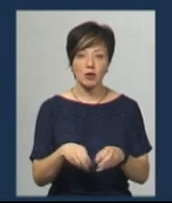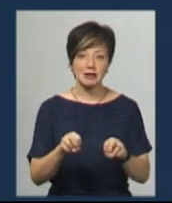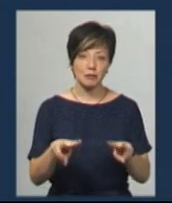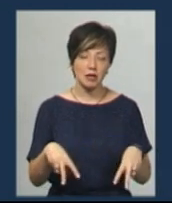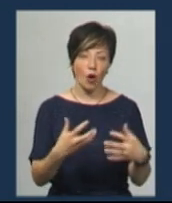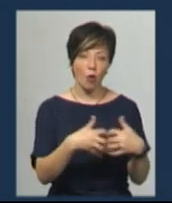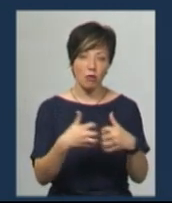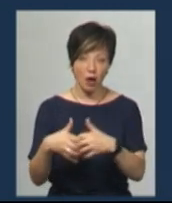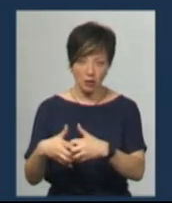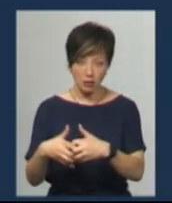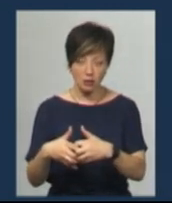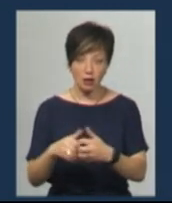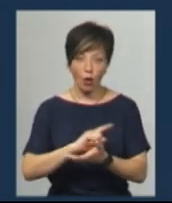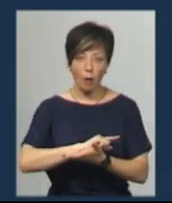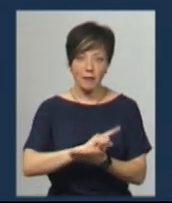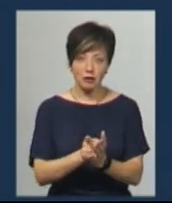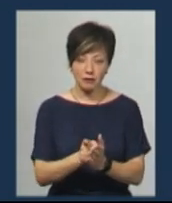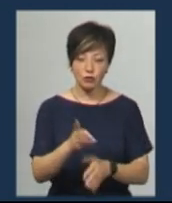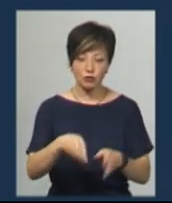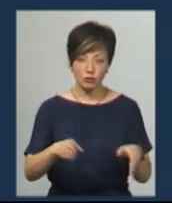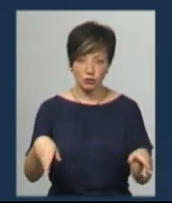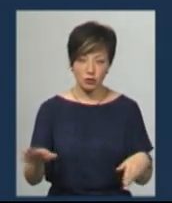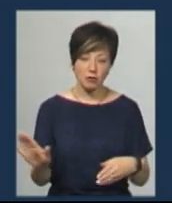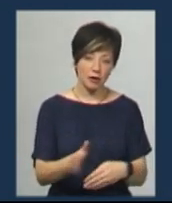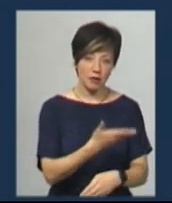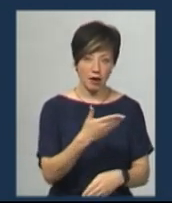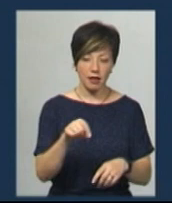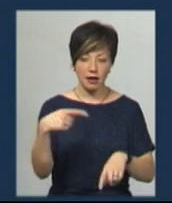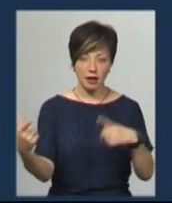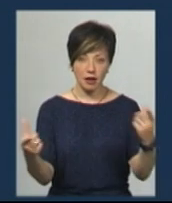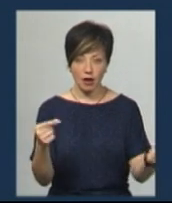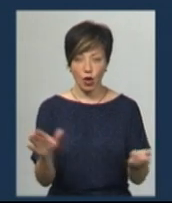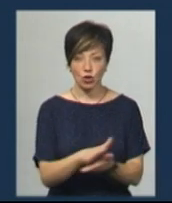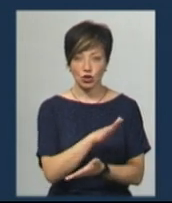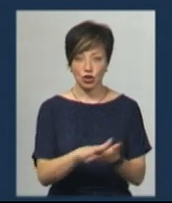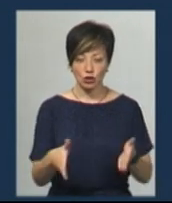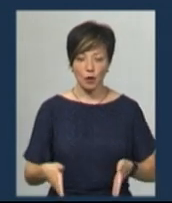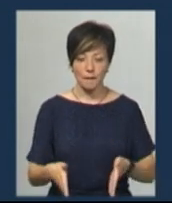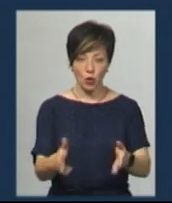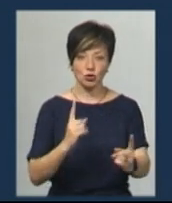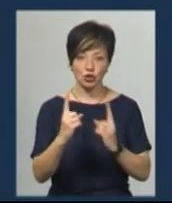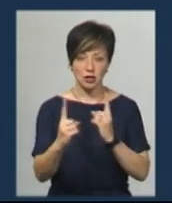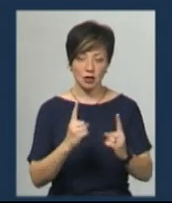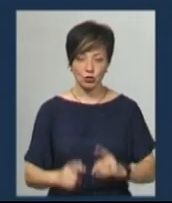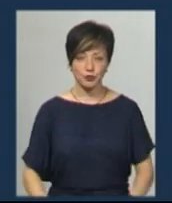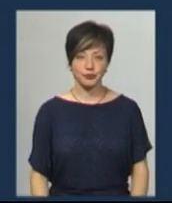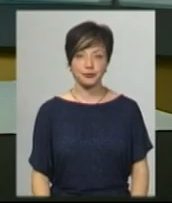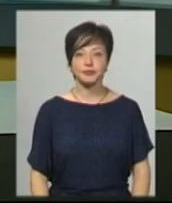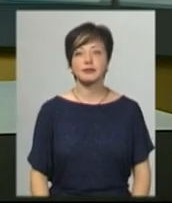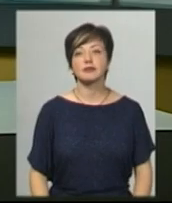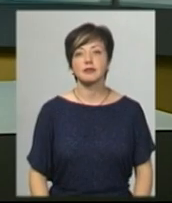-рятувального обладнання оперативно розрізали та прибрали гілля і розчистили проїжджу частину дороги.